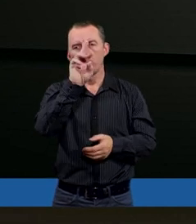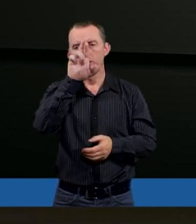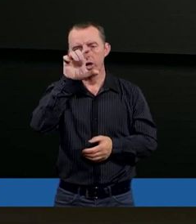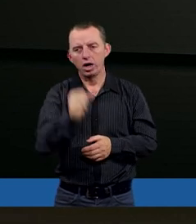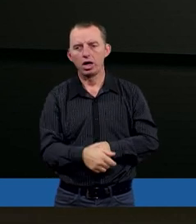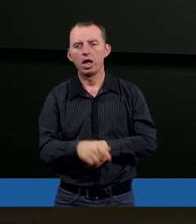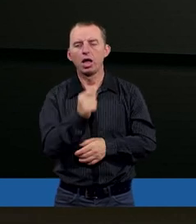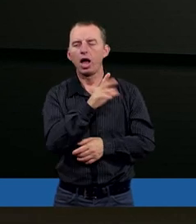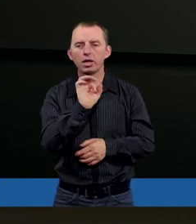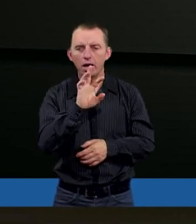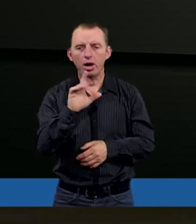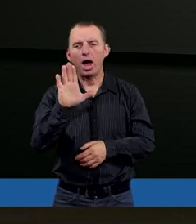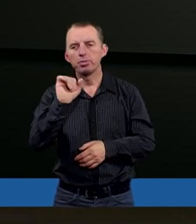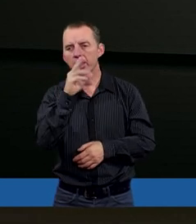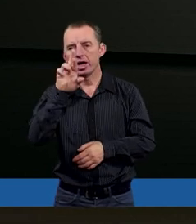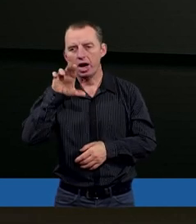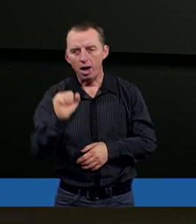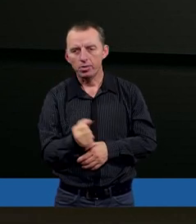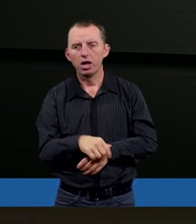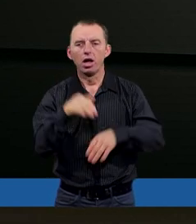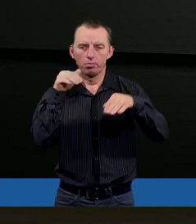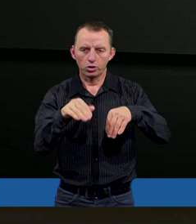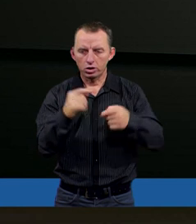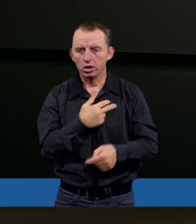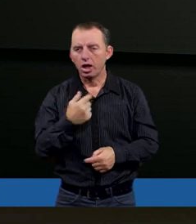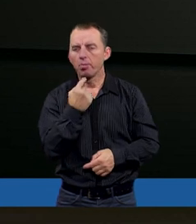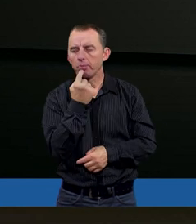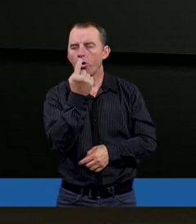Datana i Abirama. Możecie nam powiedzieć,